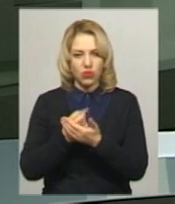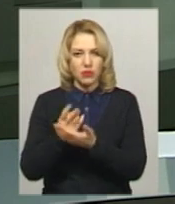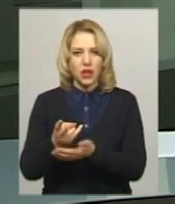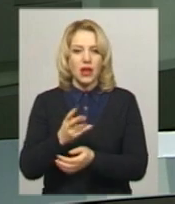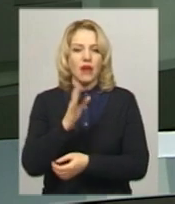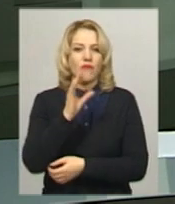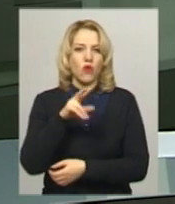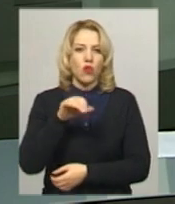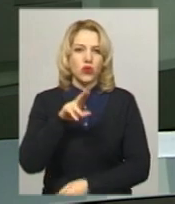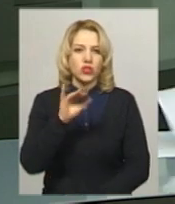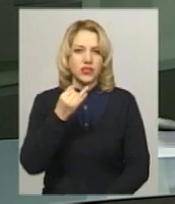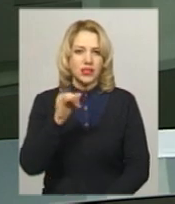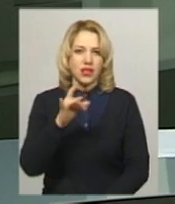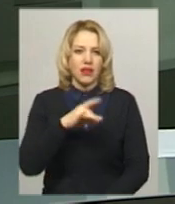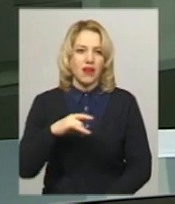Волочийського району.